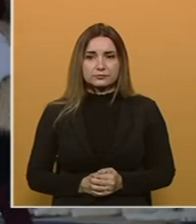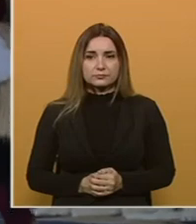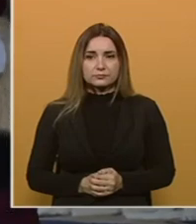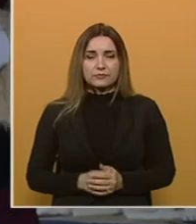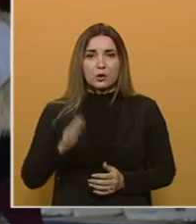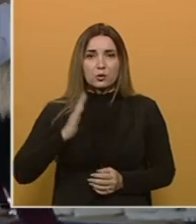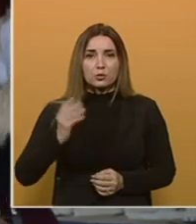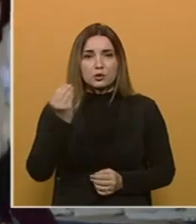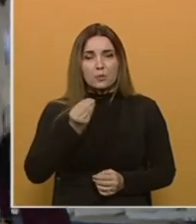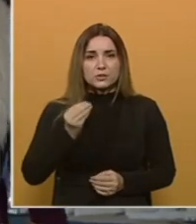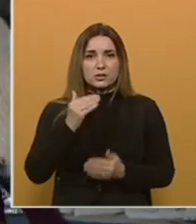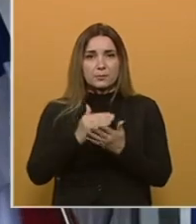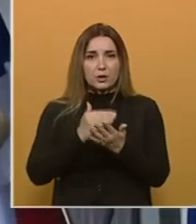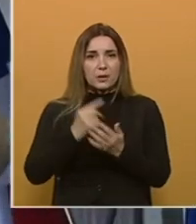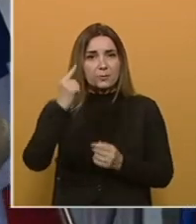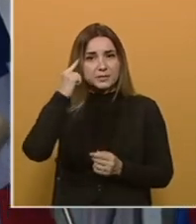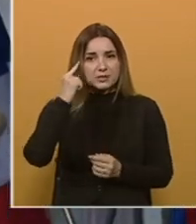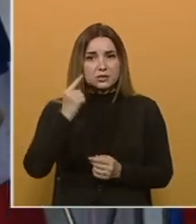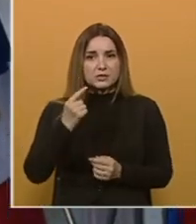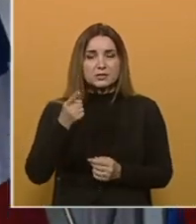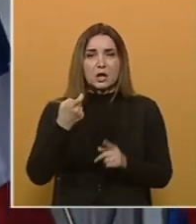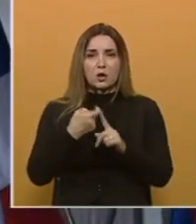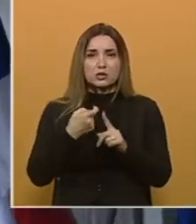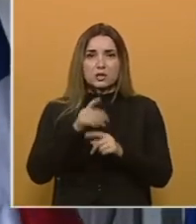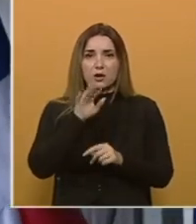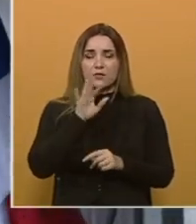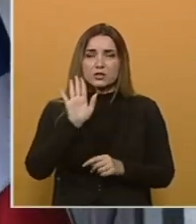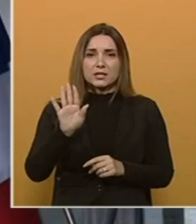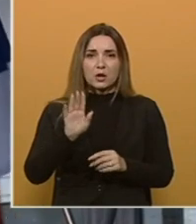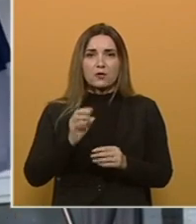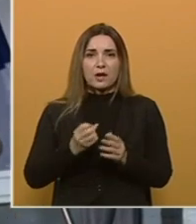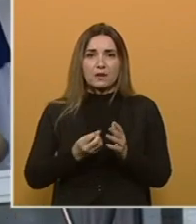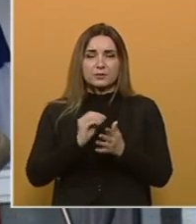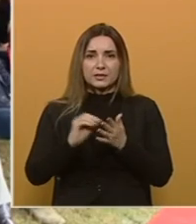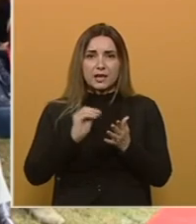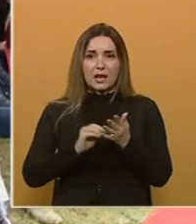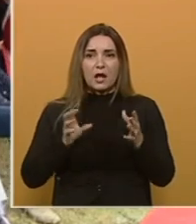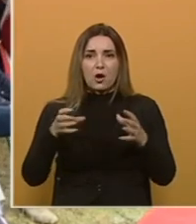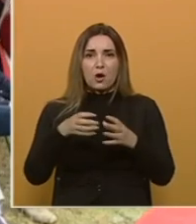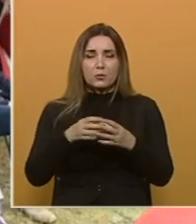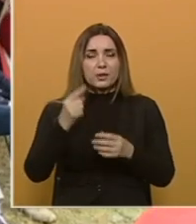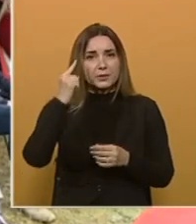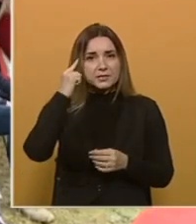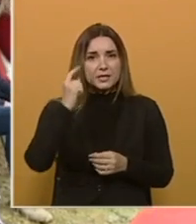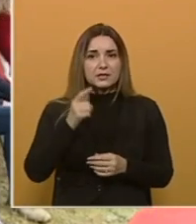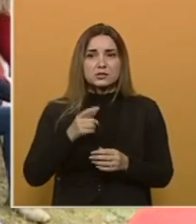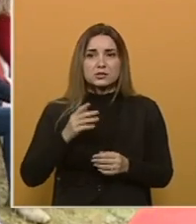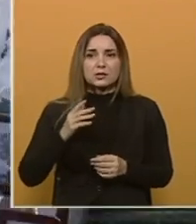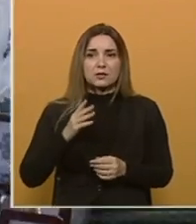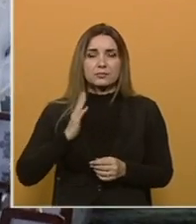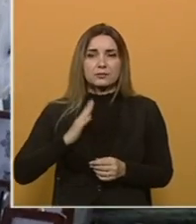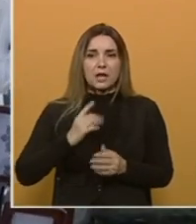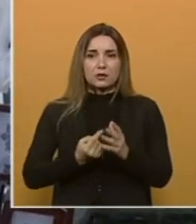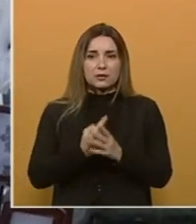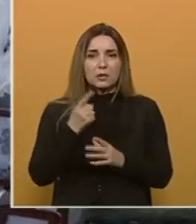Kulturno-umjetničkim programom, prisjećajući se Petra Kočića i govoreći njegova dijela, okupljeni u Stričićima, prisjetili su se Narodnog tribuna.